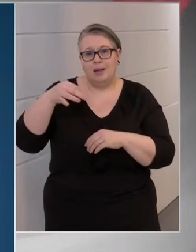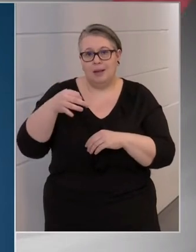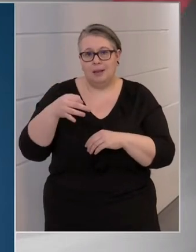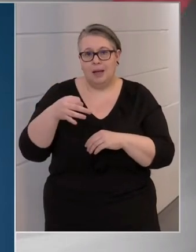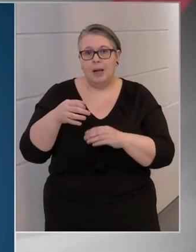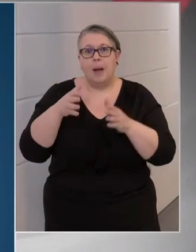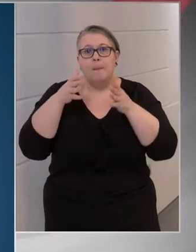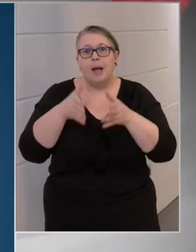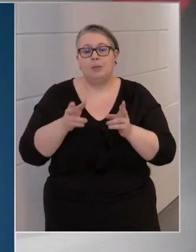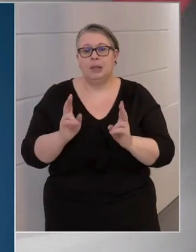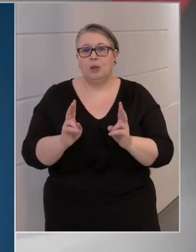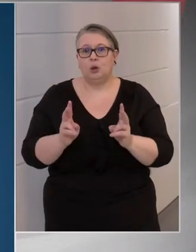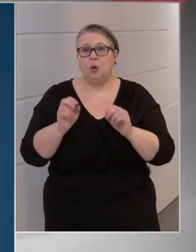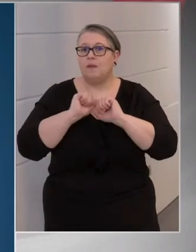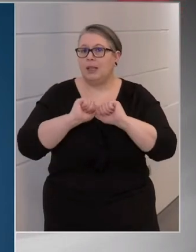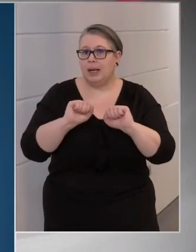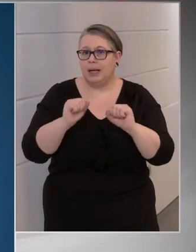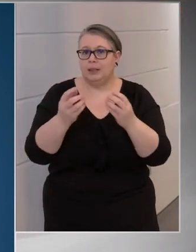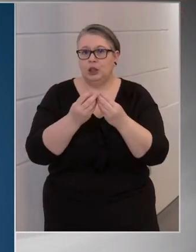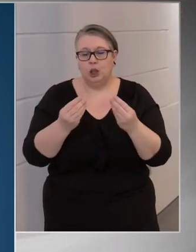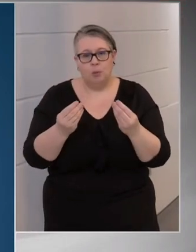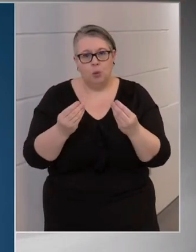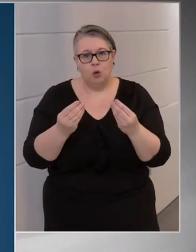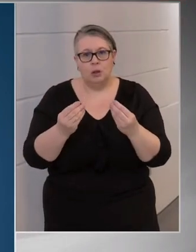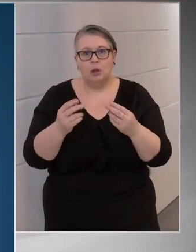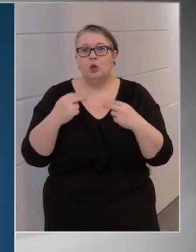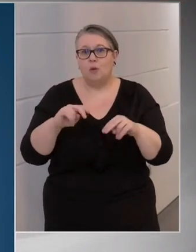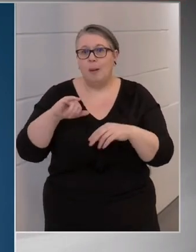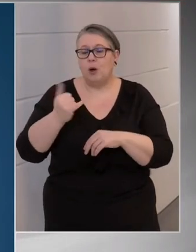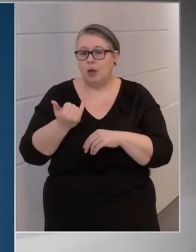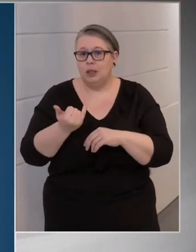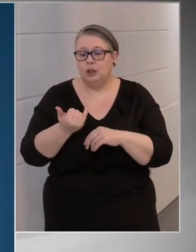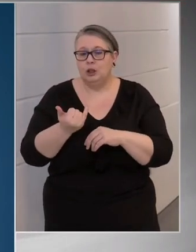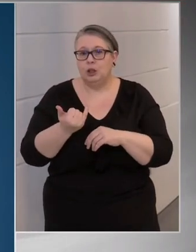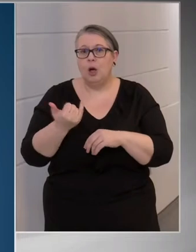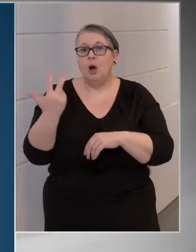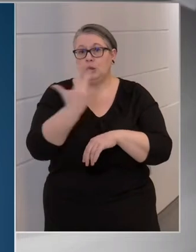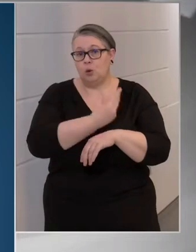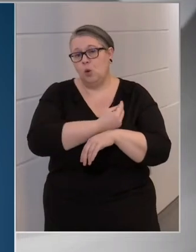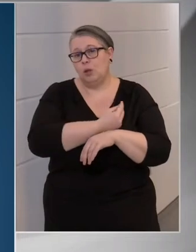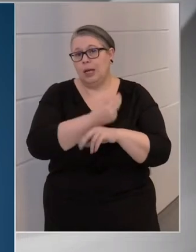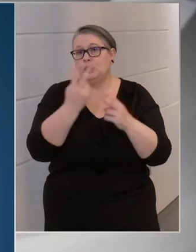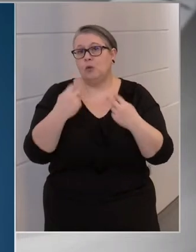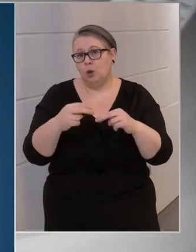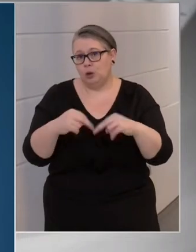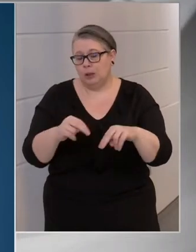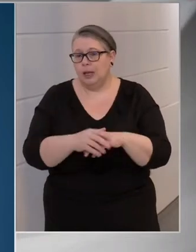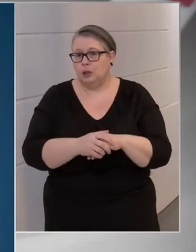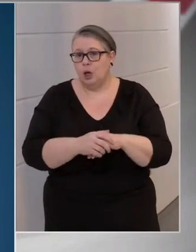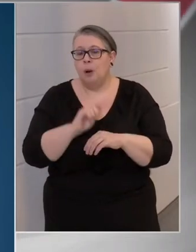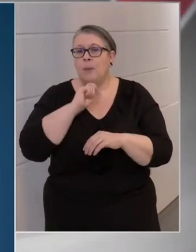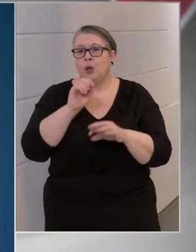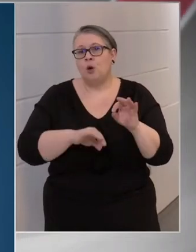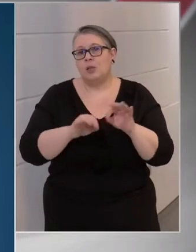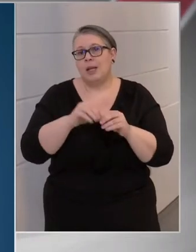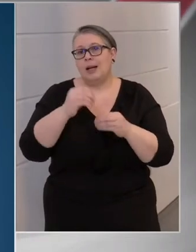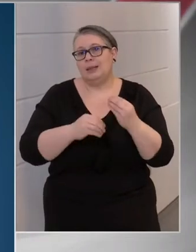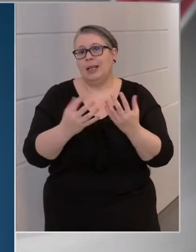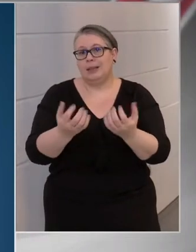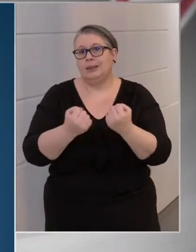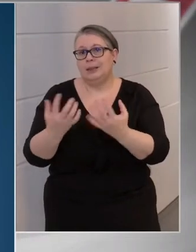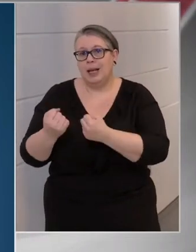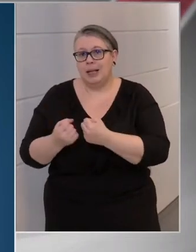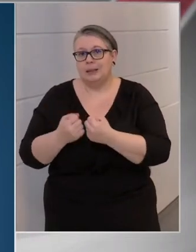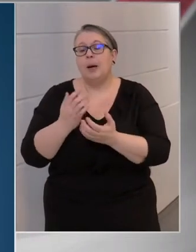megbízható védekezési mód továbbra is az, hogyha az oltás folytatódik, Magyarország ezért szerez